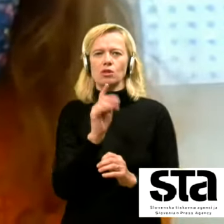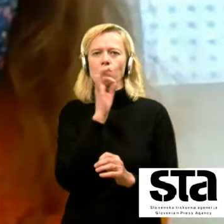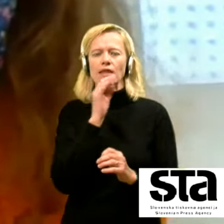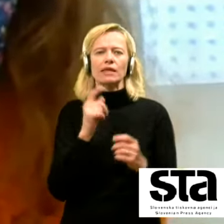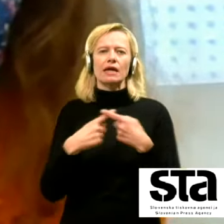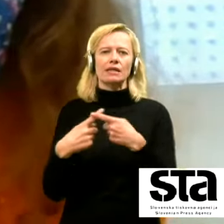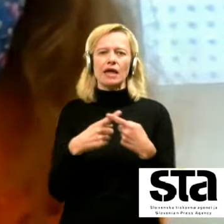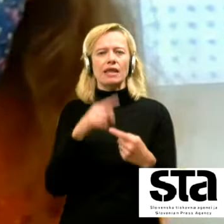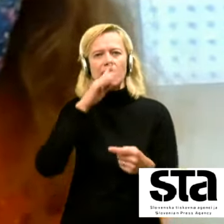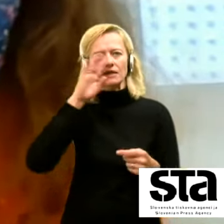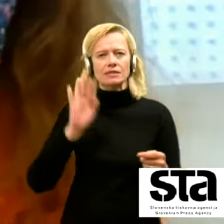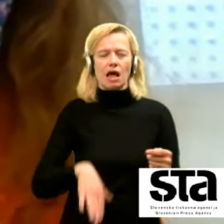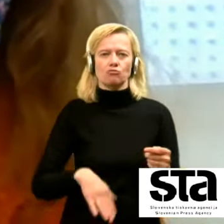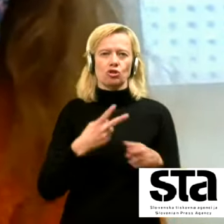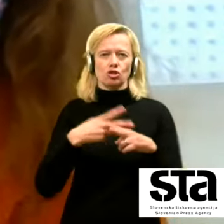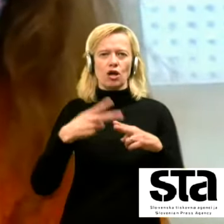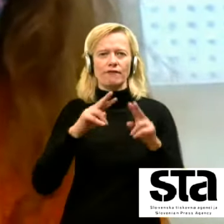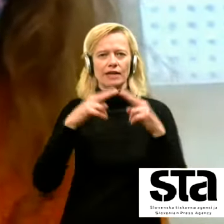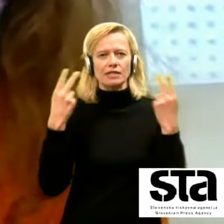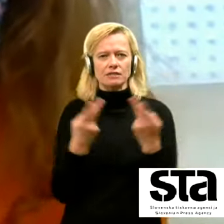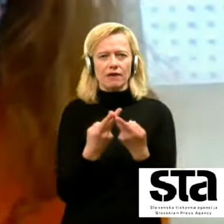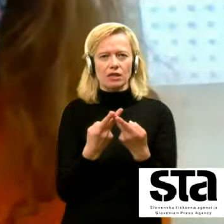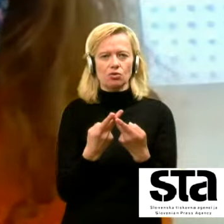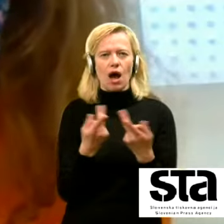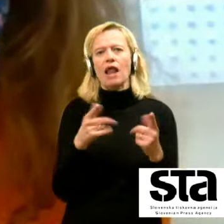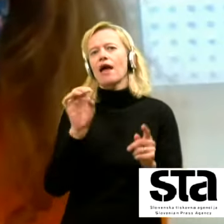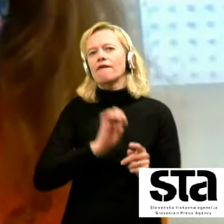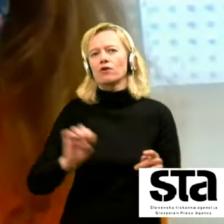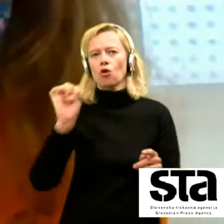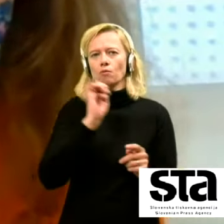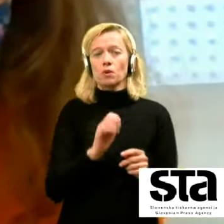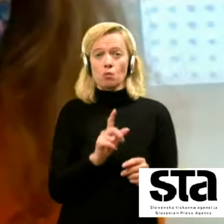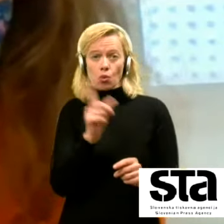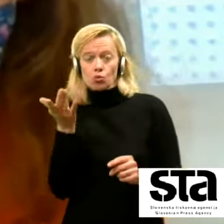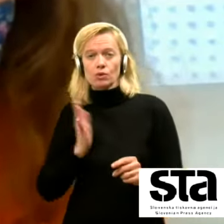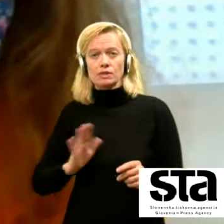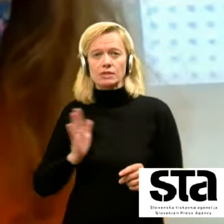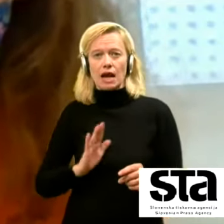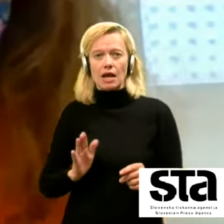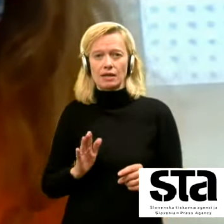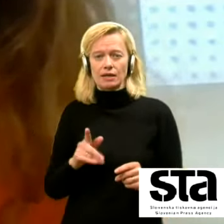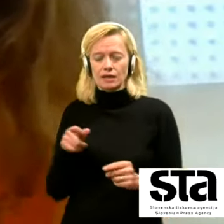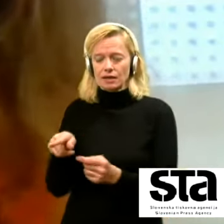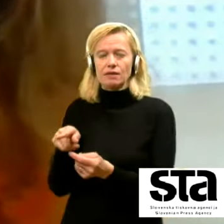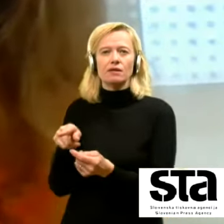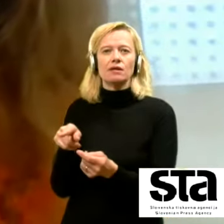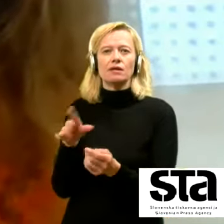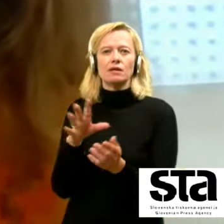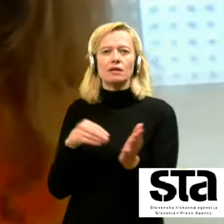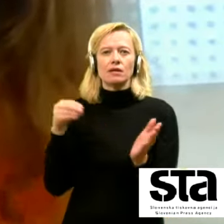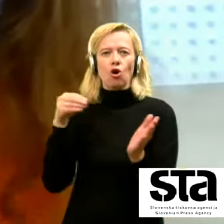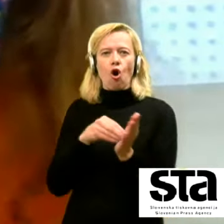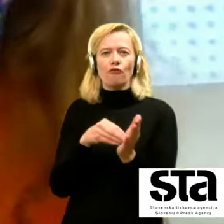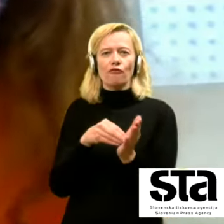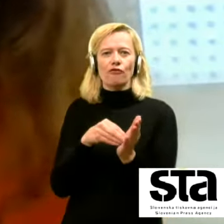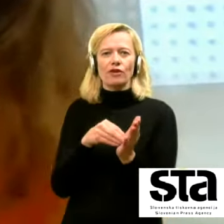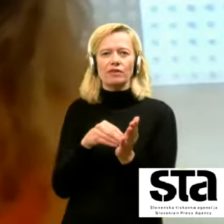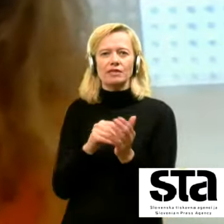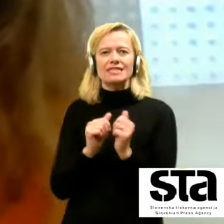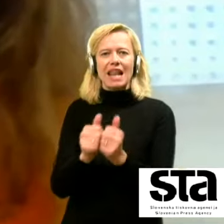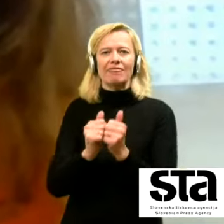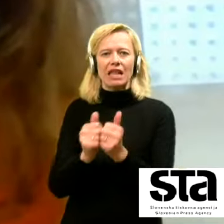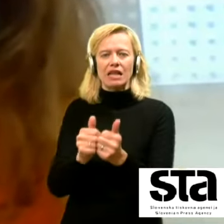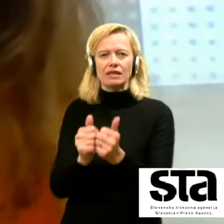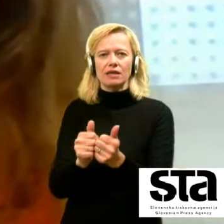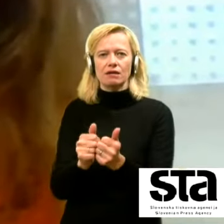Evropi ali na svetu po drugi strani sedilnik za COVID beleži da smo